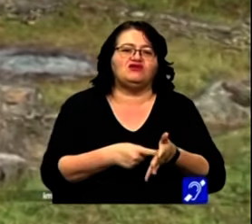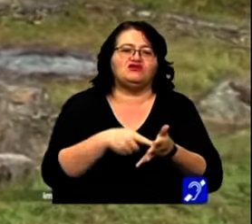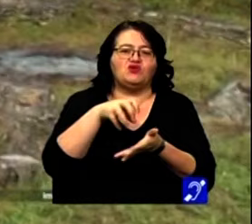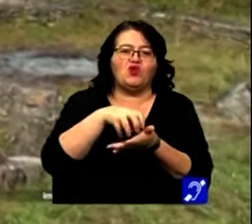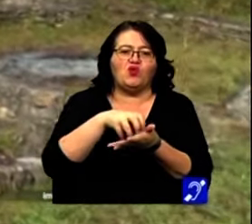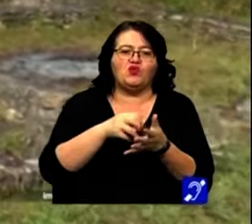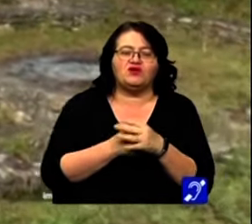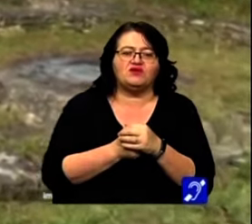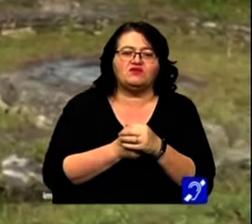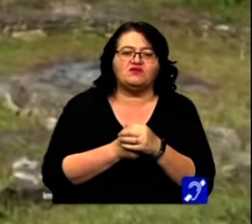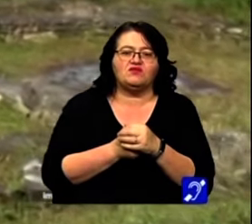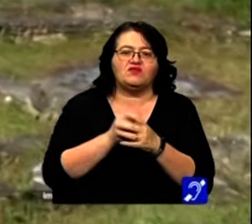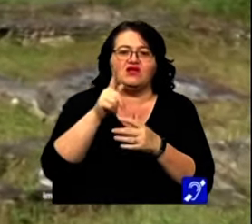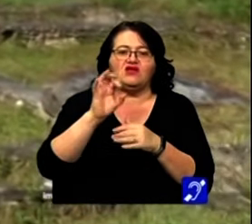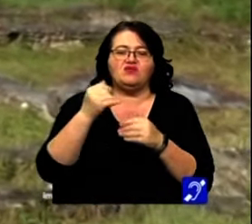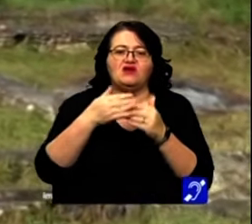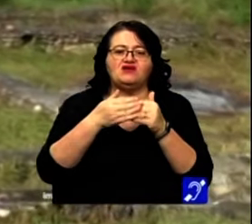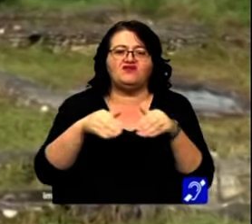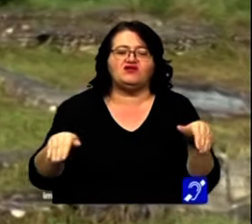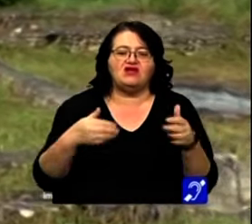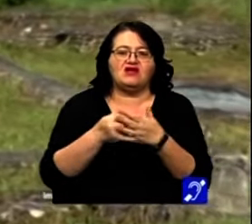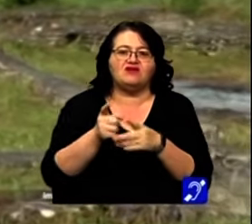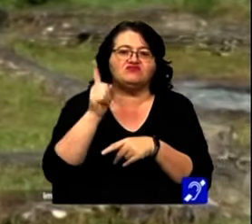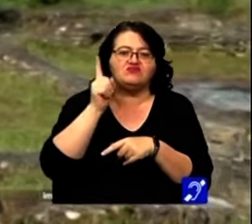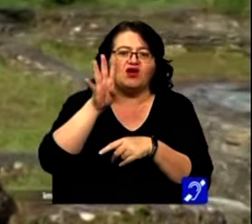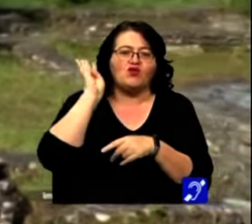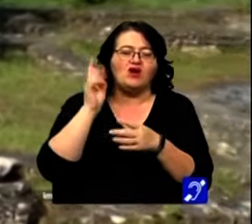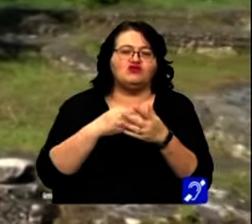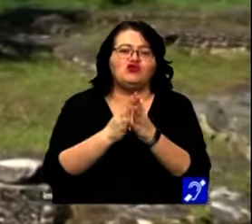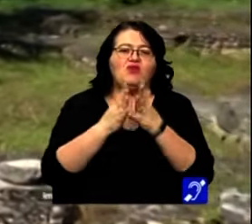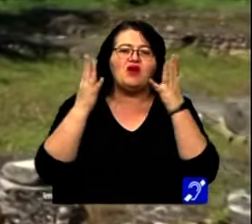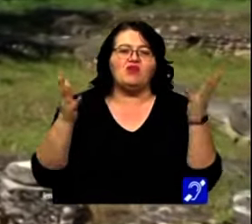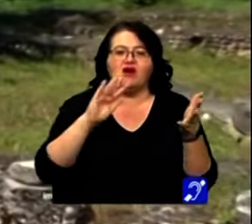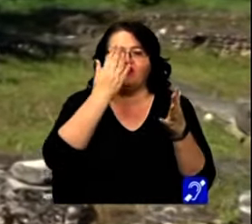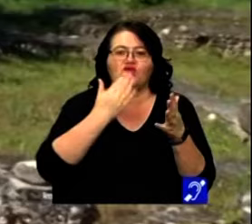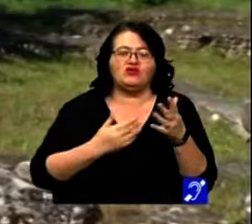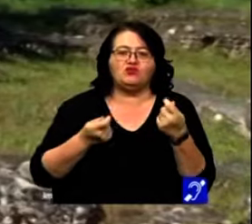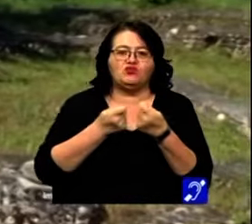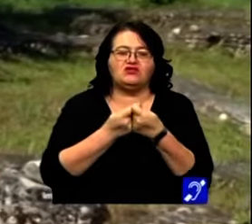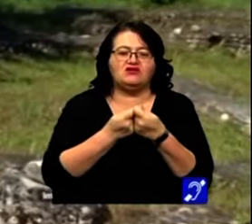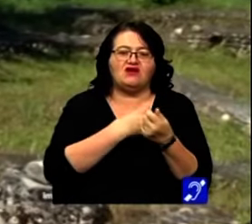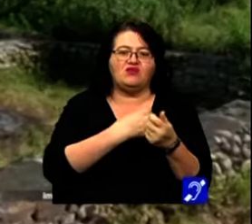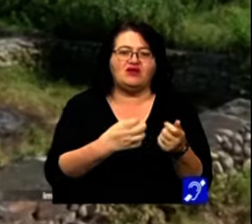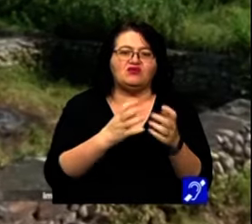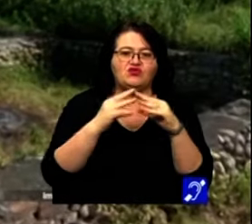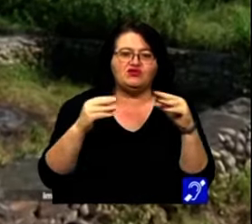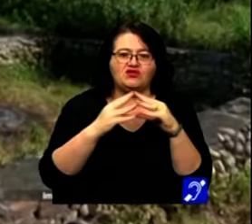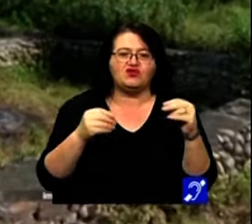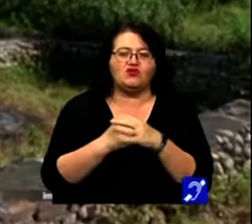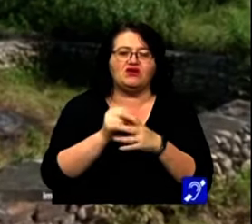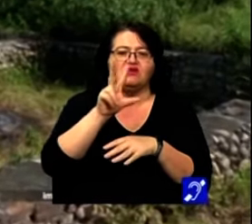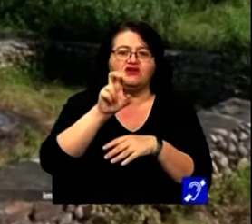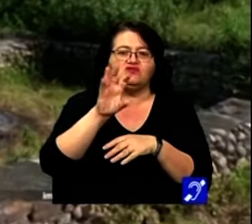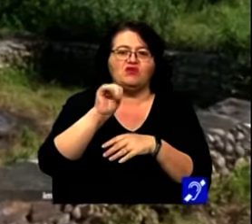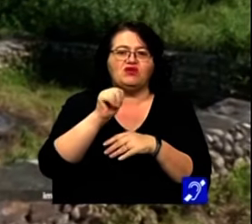castre. Limesul, frontiera fortificată a Imperiului Roman, este cel mai mare monument unitar de patrimoniu din țara noastră. cu